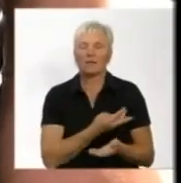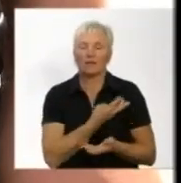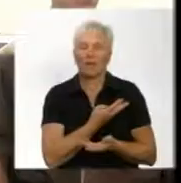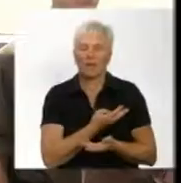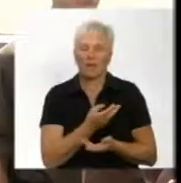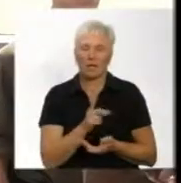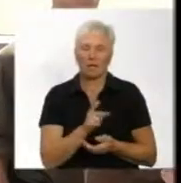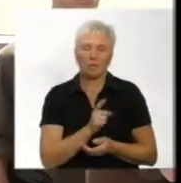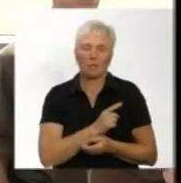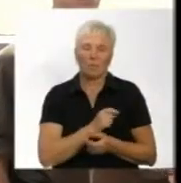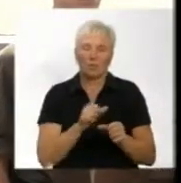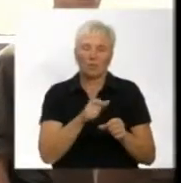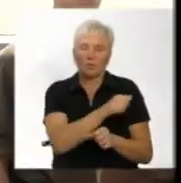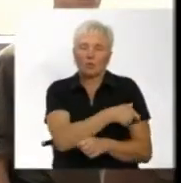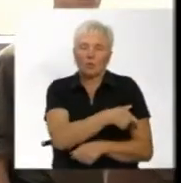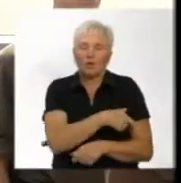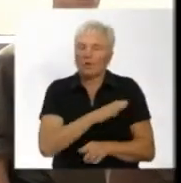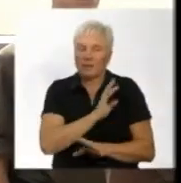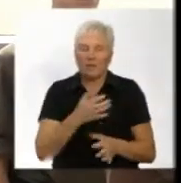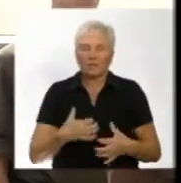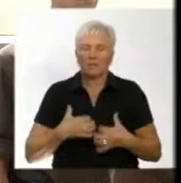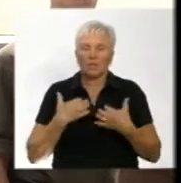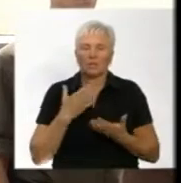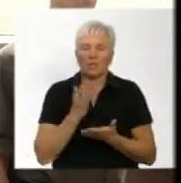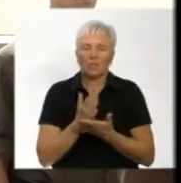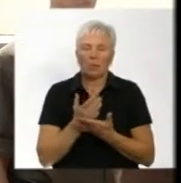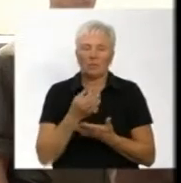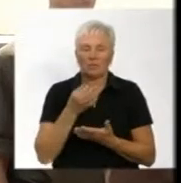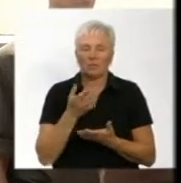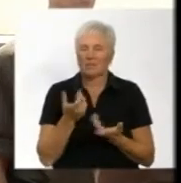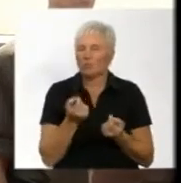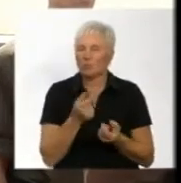патрулювати. Не страшно, тому що я вже маю деякий певний досвід.